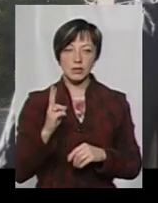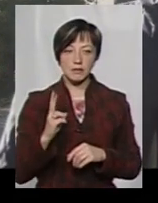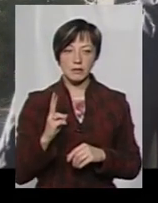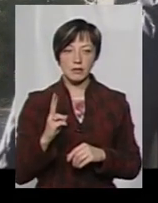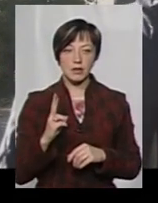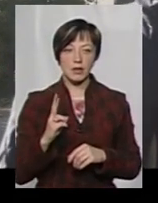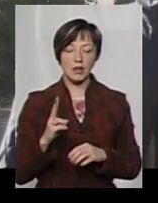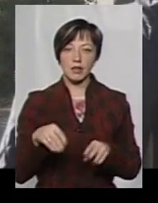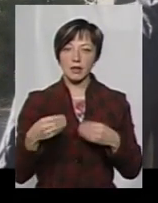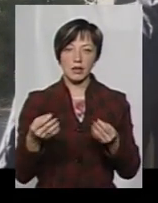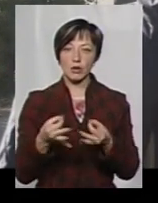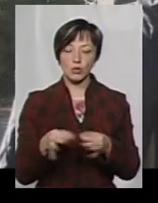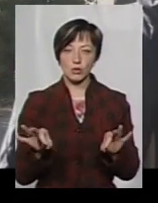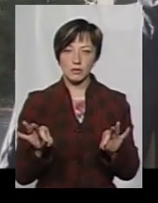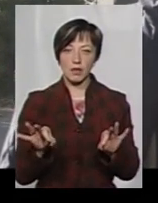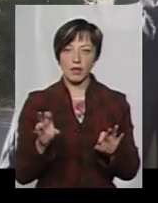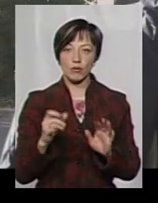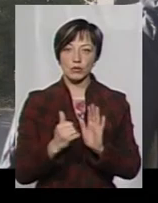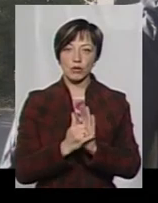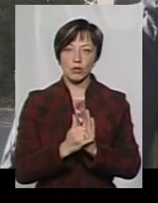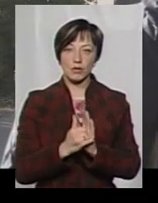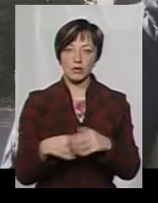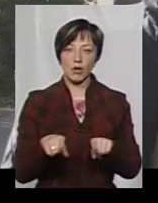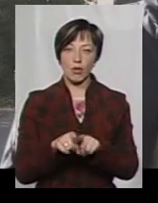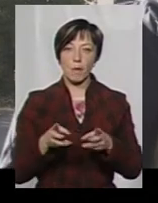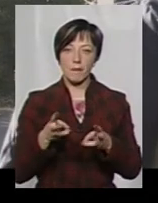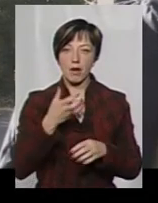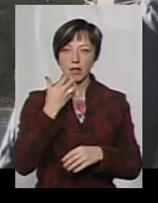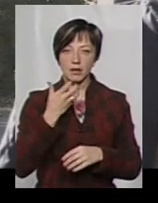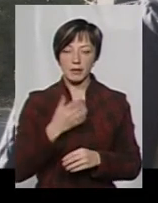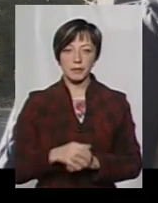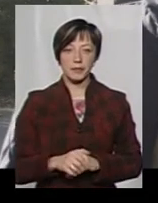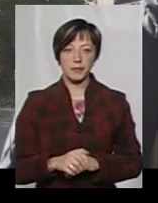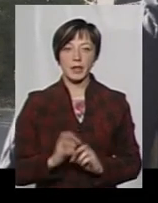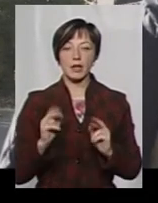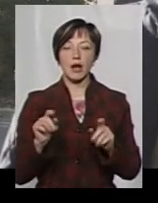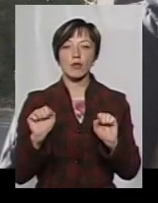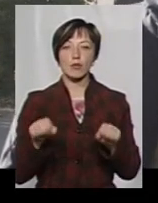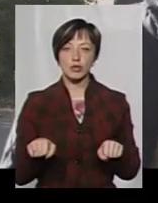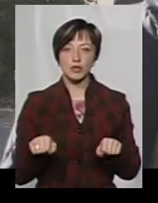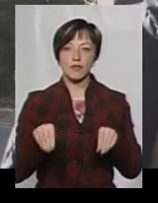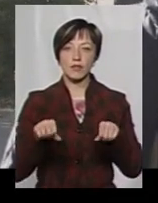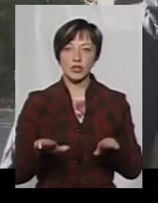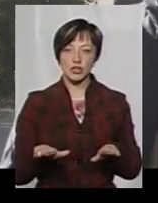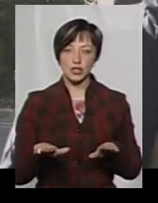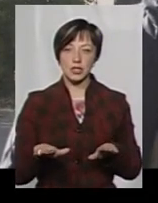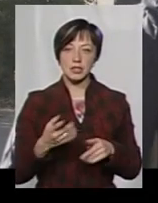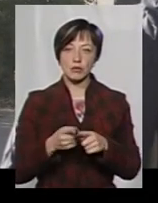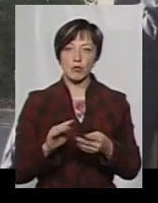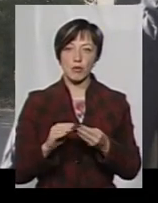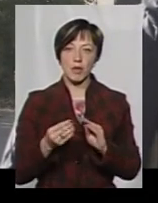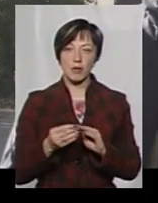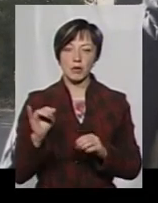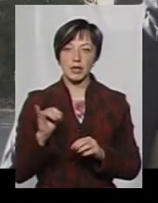не дає дозвілу на встановлення такого опалення. Як можна вирішити цю